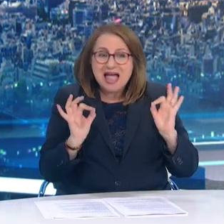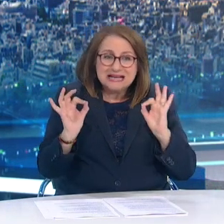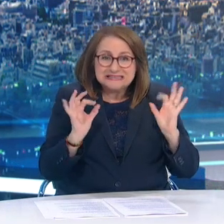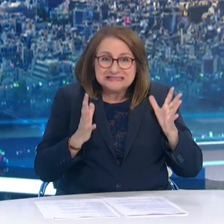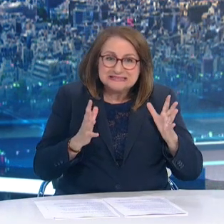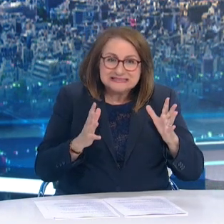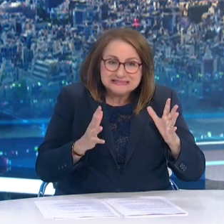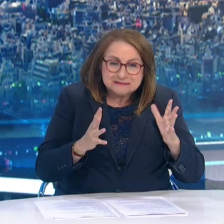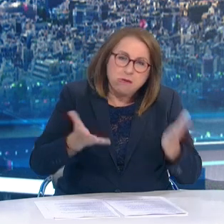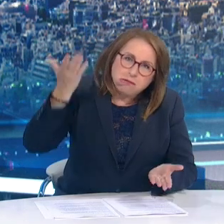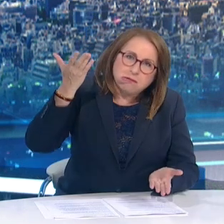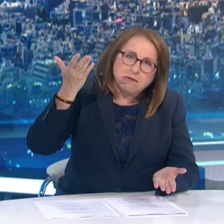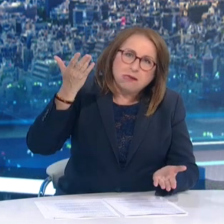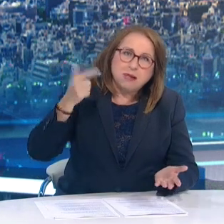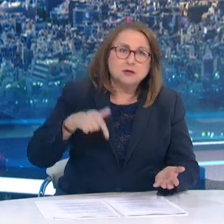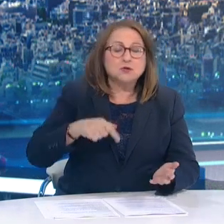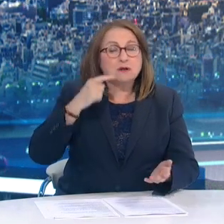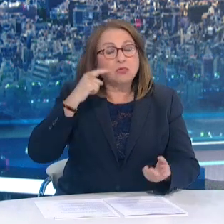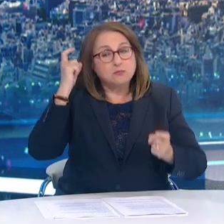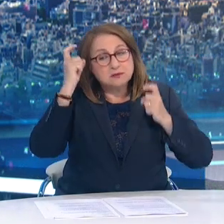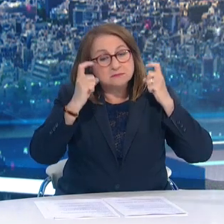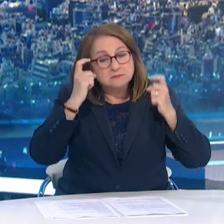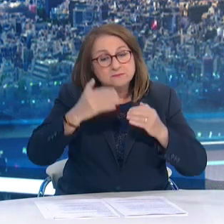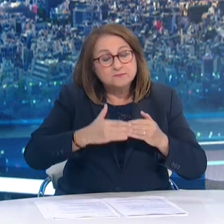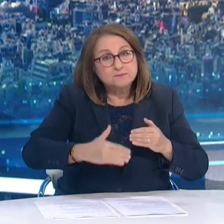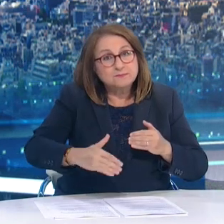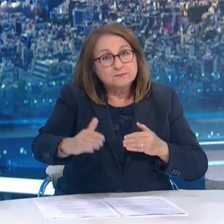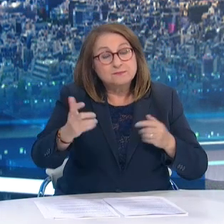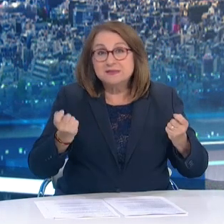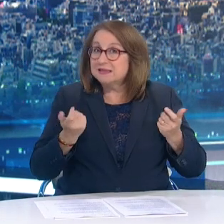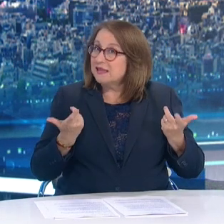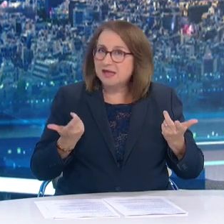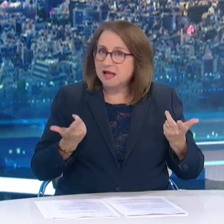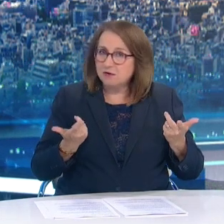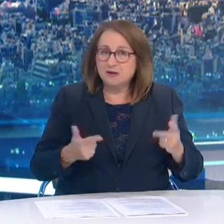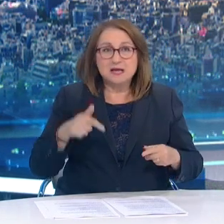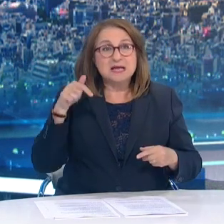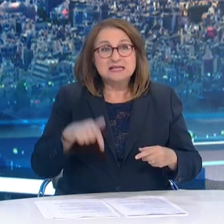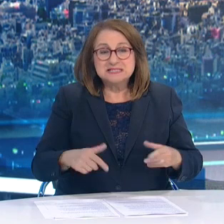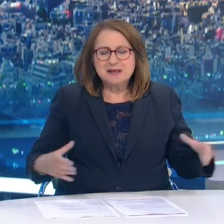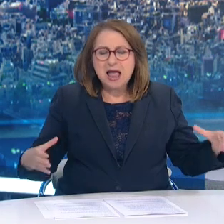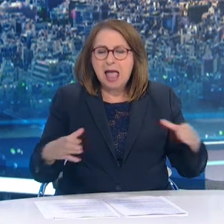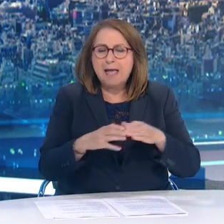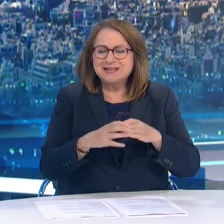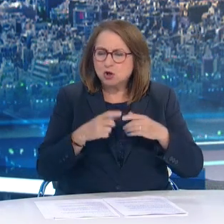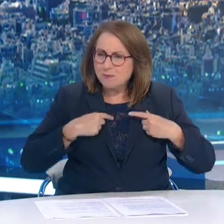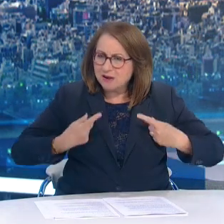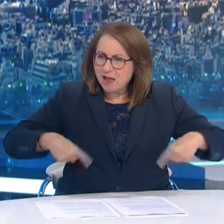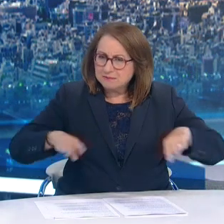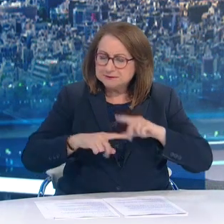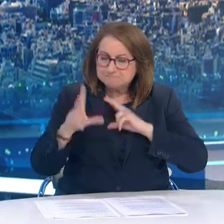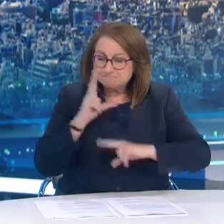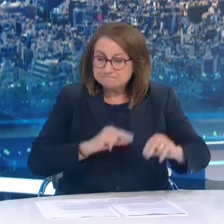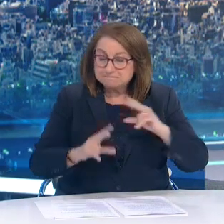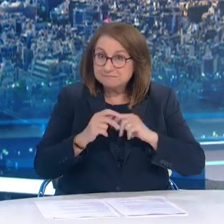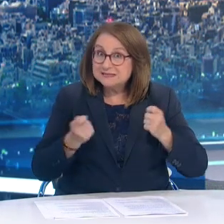προεφτούμε μέσα στους επόμενους καλοκαιρινούς μήνες. Έτσι σήμερα, το κύριο θέμα των συζητήσεών μας είναι η εινδική μετάλλαξη,